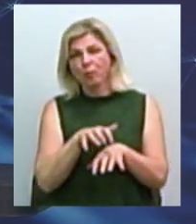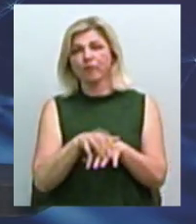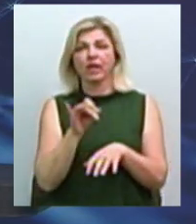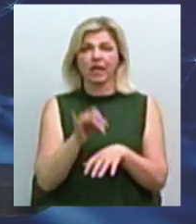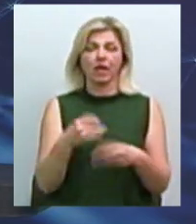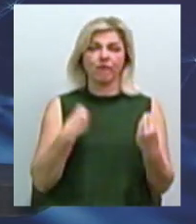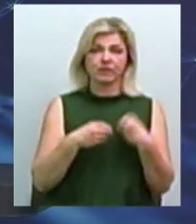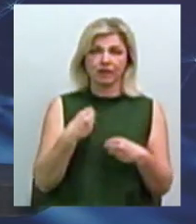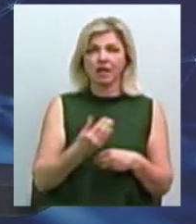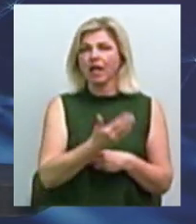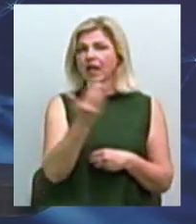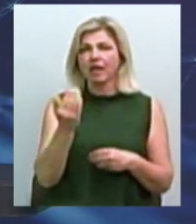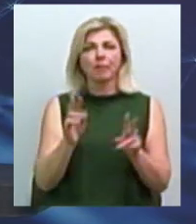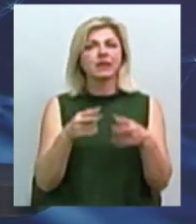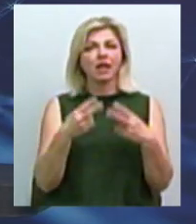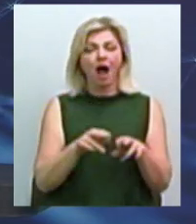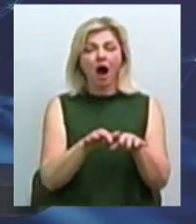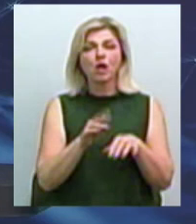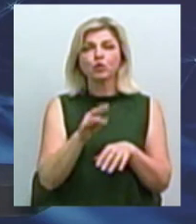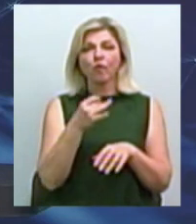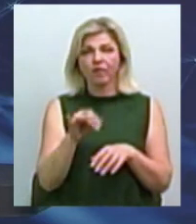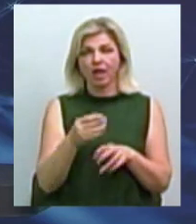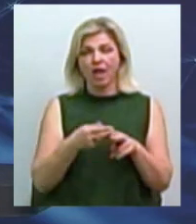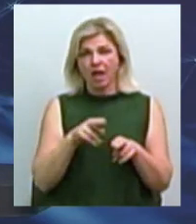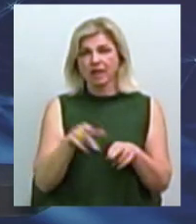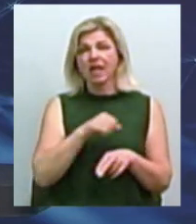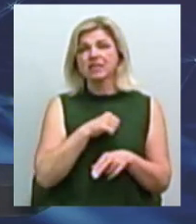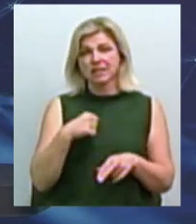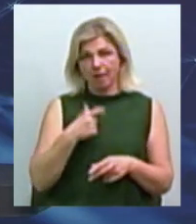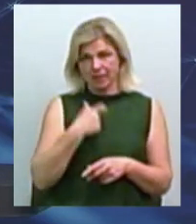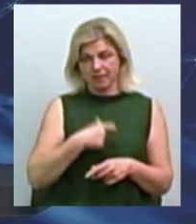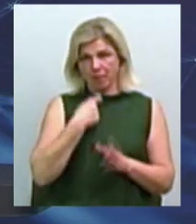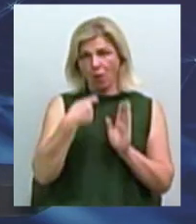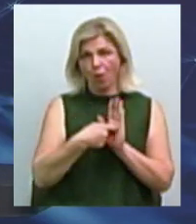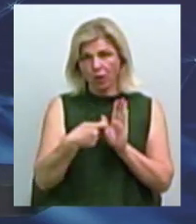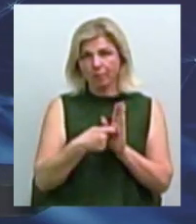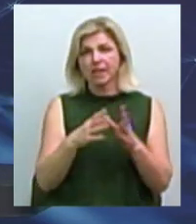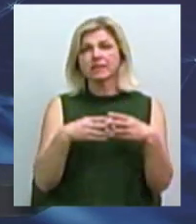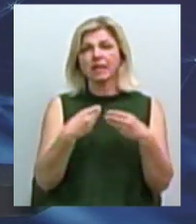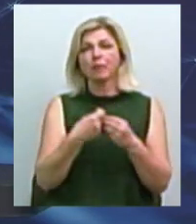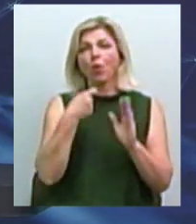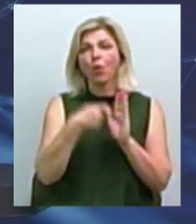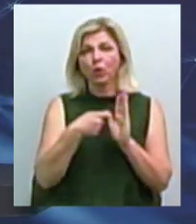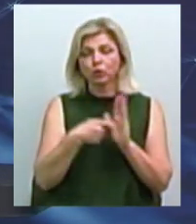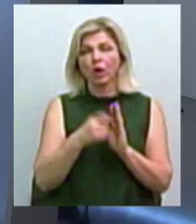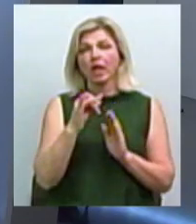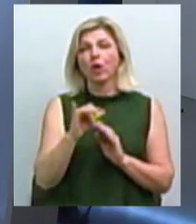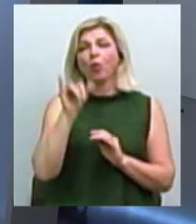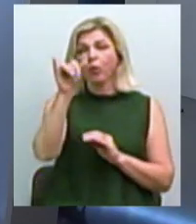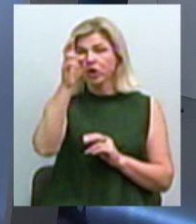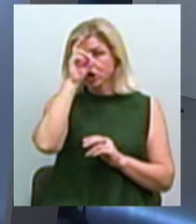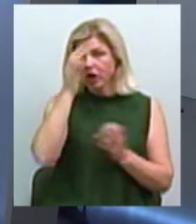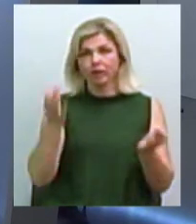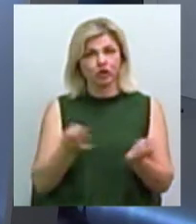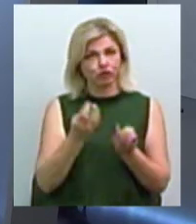то їх можна зовсім, їм не потрібні контрольно-касові апарати. Це самозайняті особи, вони себе годують, свою сім'ю годують і дякують тим, що вони в державі нічого не просять. А